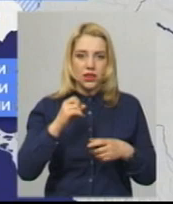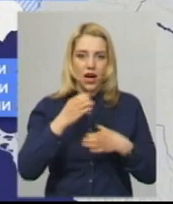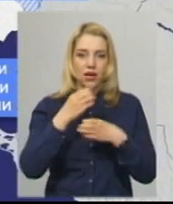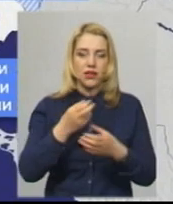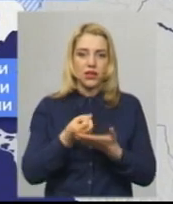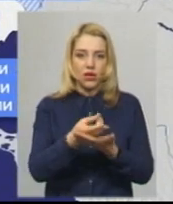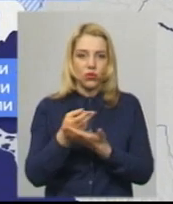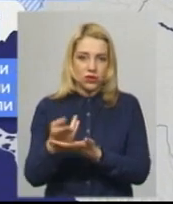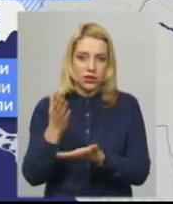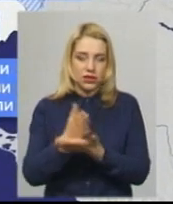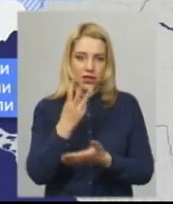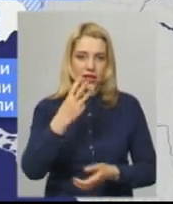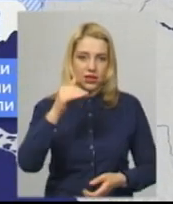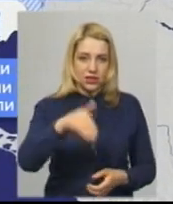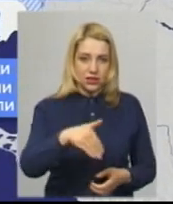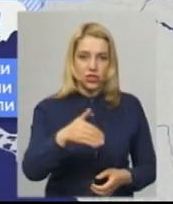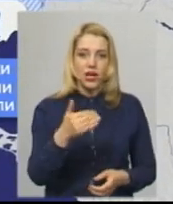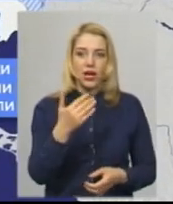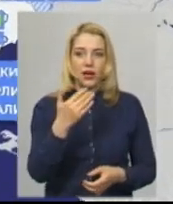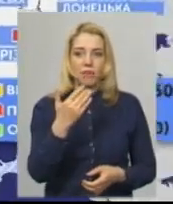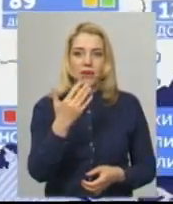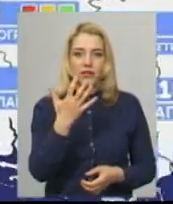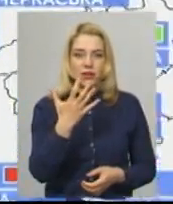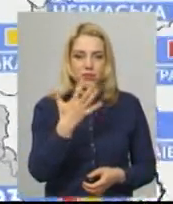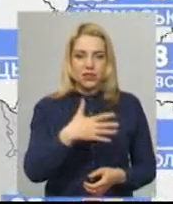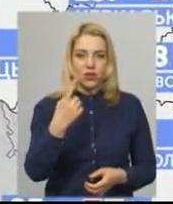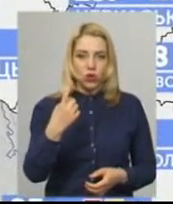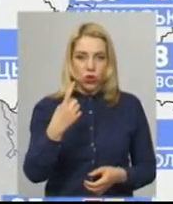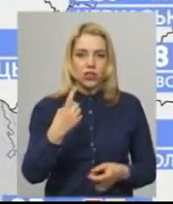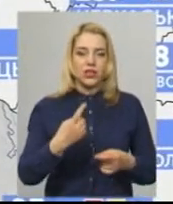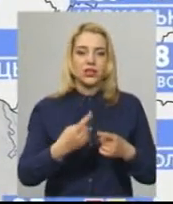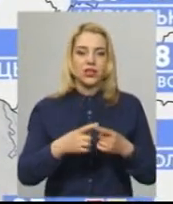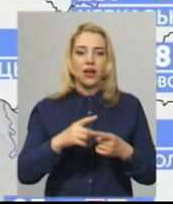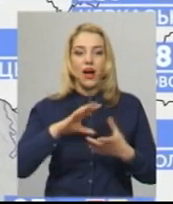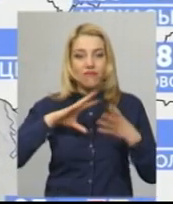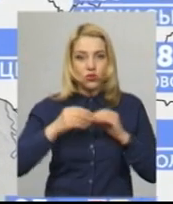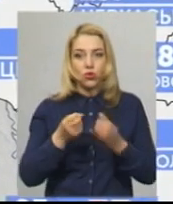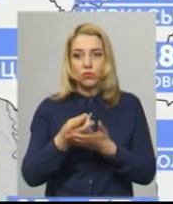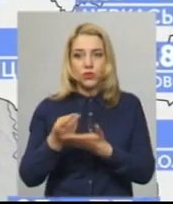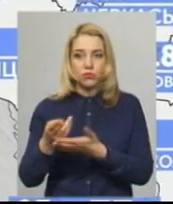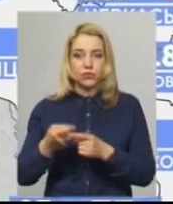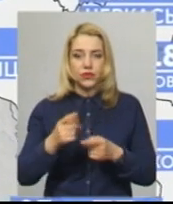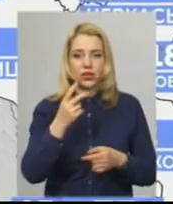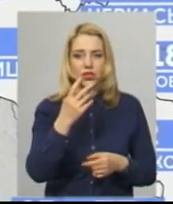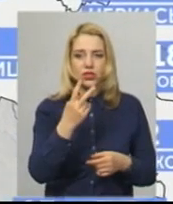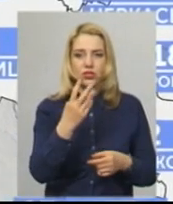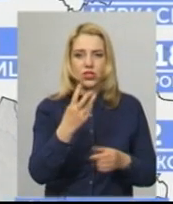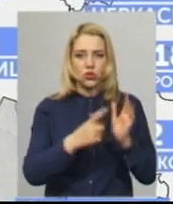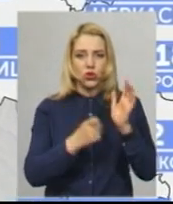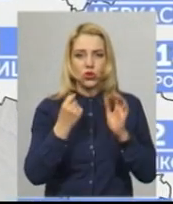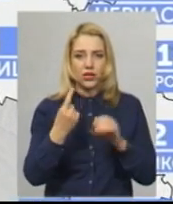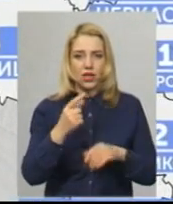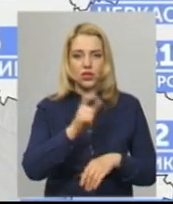лікуванні перебуває 3051 пацієнт. Усього госпіталізовано 1611 осіб, з них